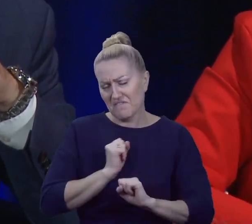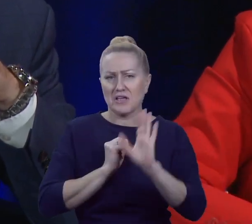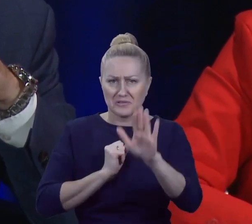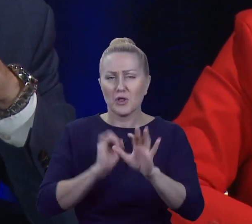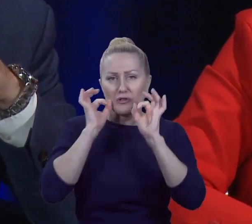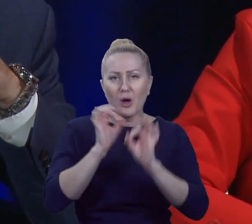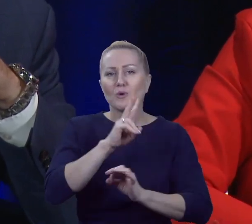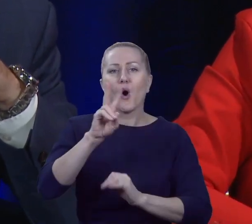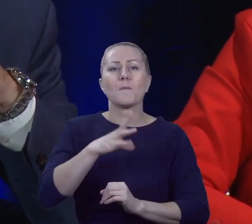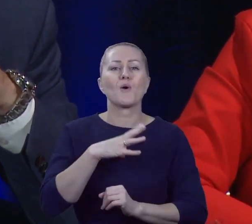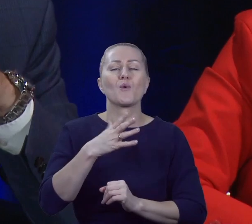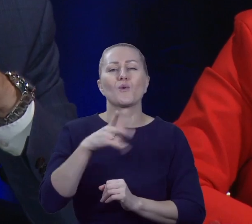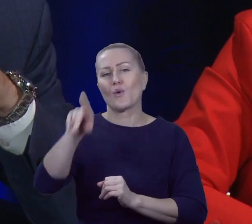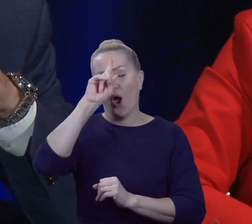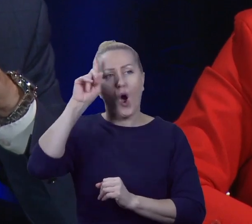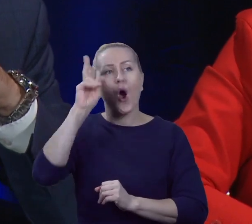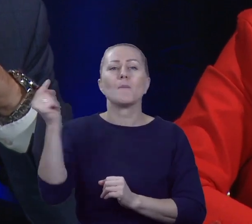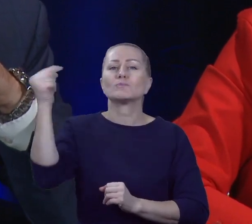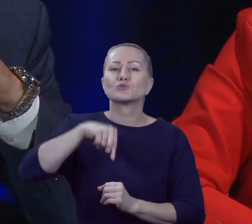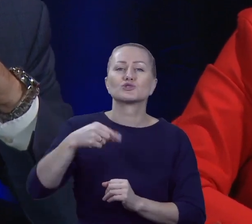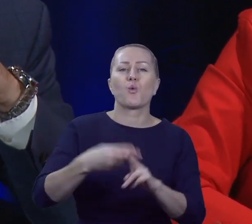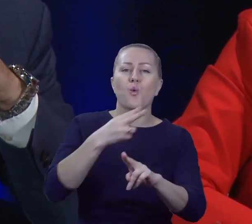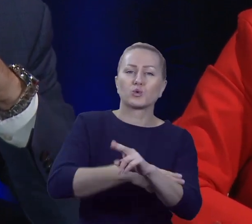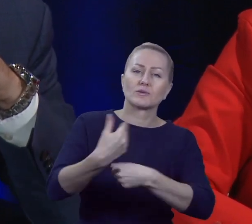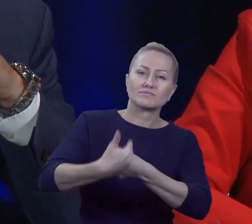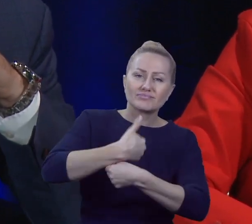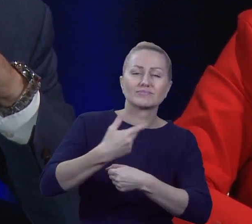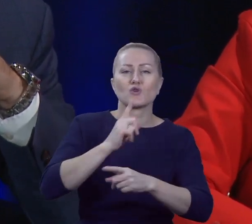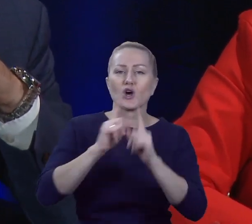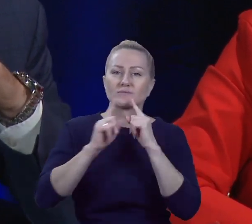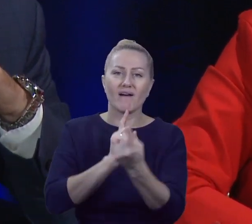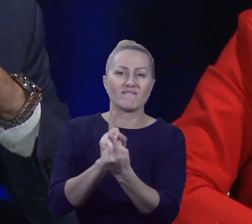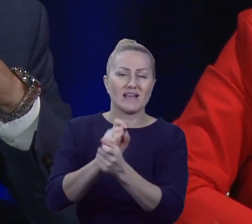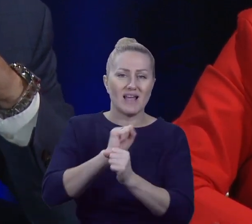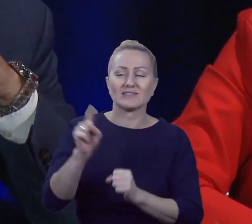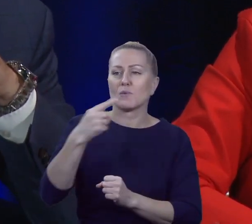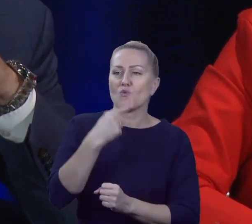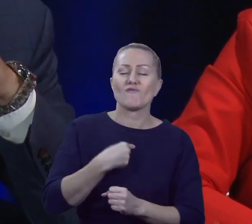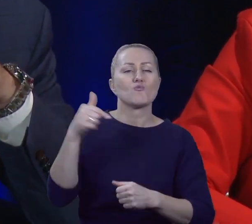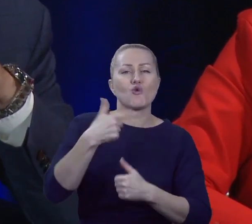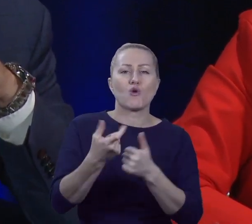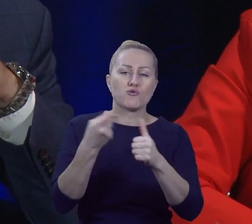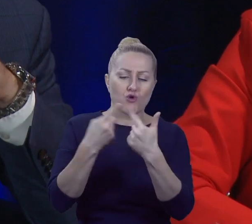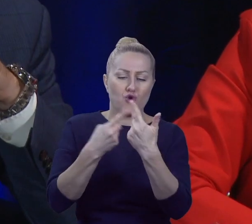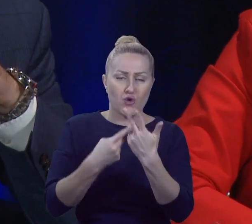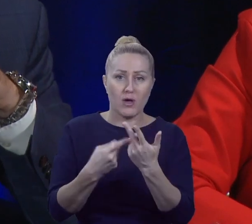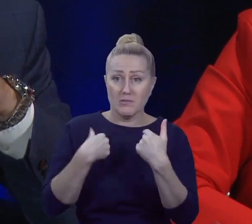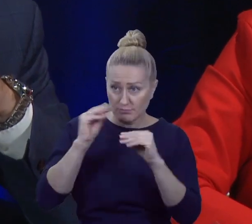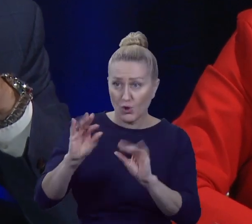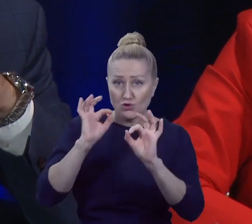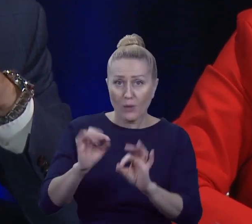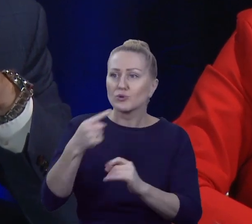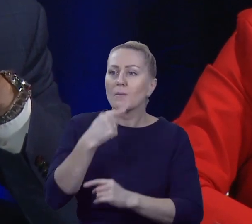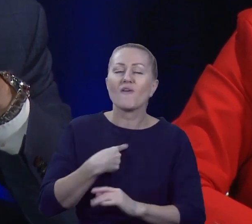zresztą do osób, które gdzieś tam przychodzą do nas do urzędu, rozmawiają ze mną i mówią, trzeba by zrobić to i to. Ale ja wtedy mówię, to powiedz, jak to